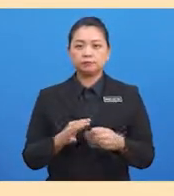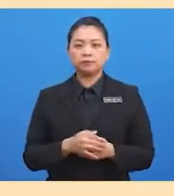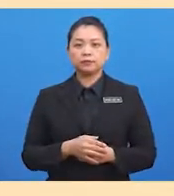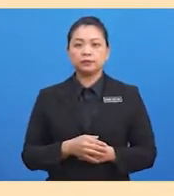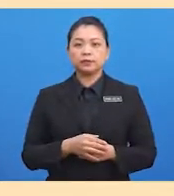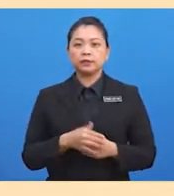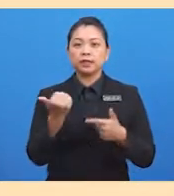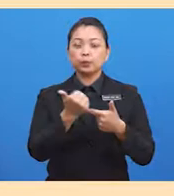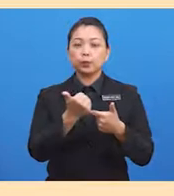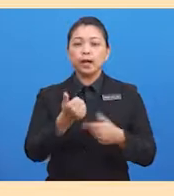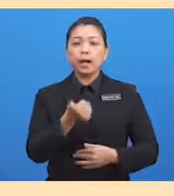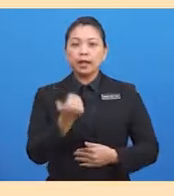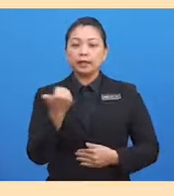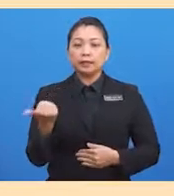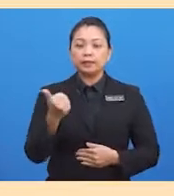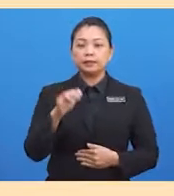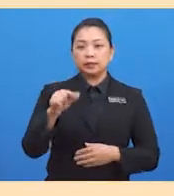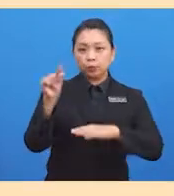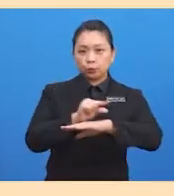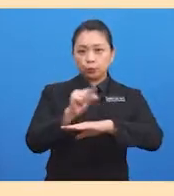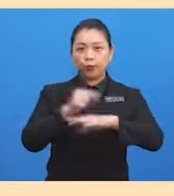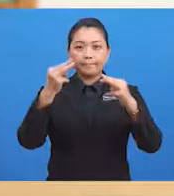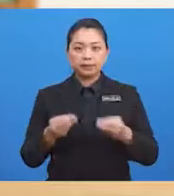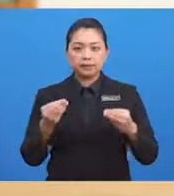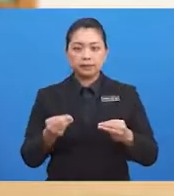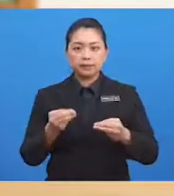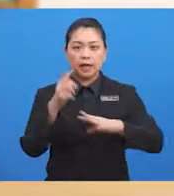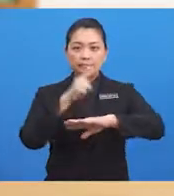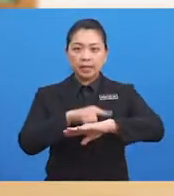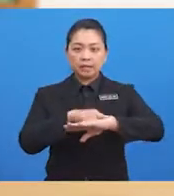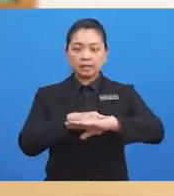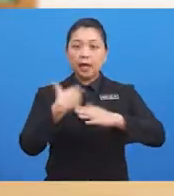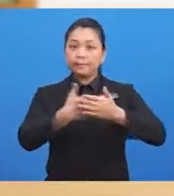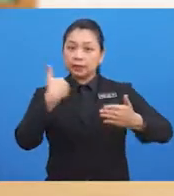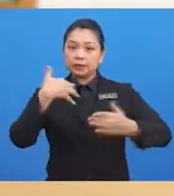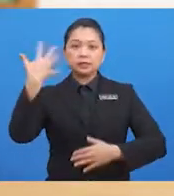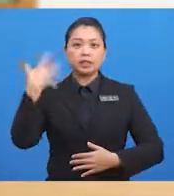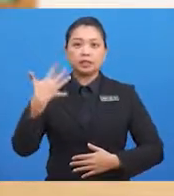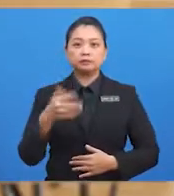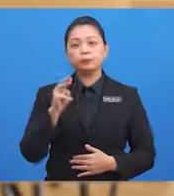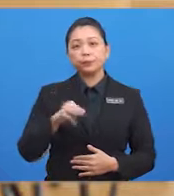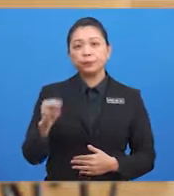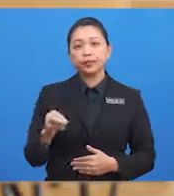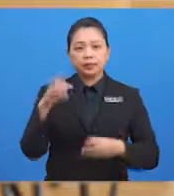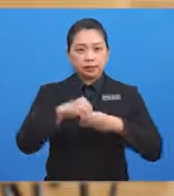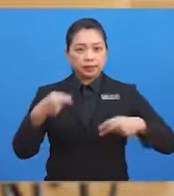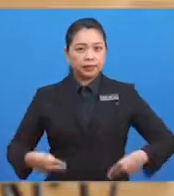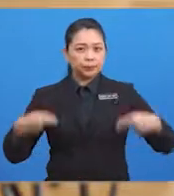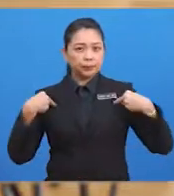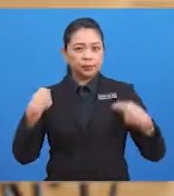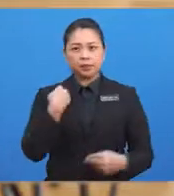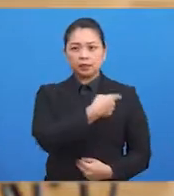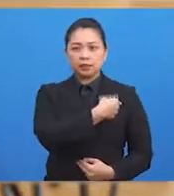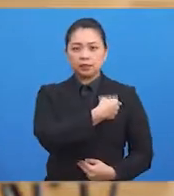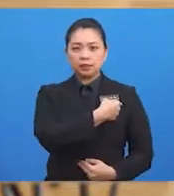yang digunakan oleh manusia Zaman Prasejarah. Murid-murid, dalam kehidupan kita, kita memerlukan